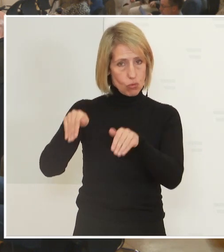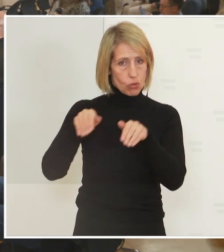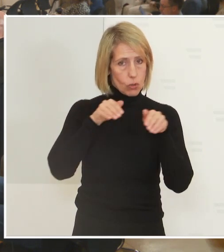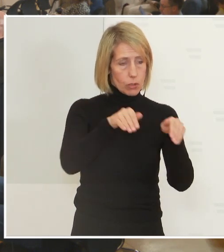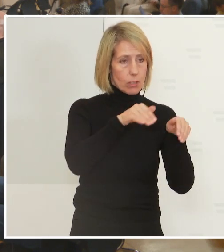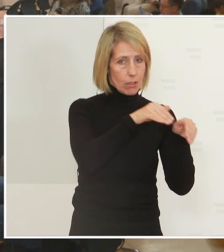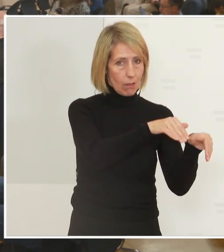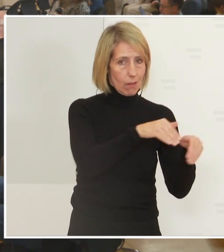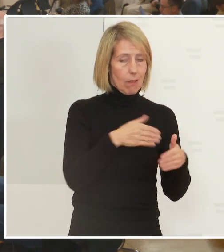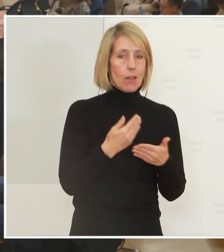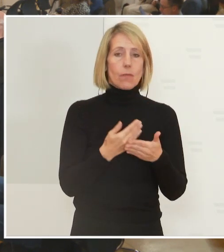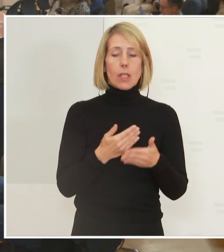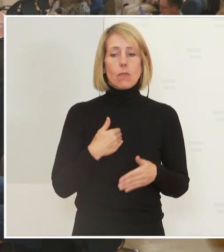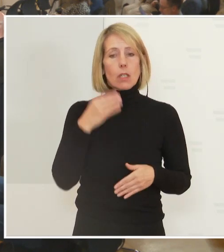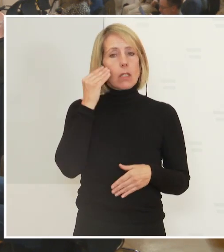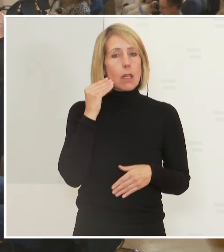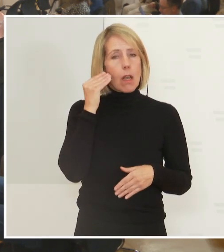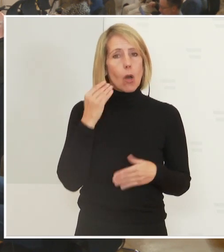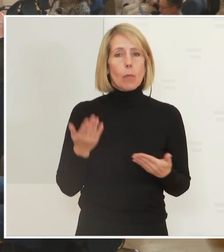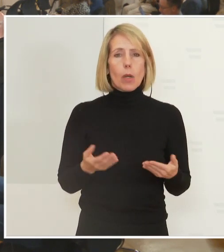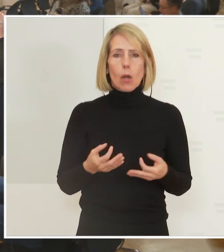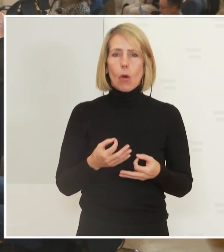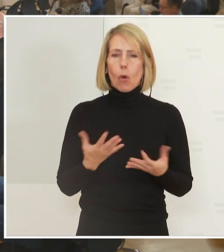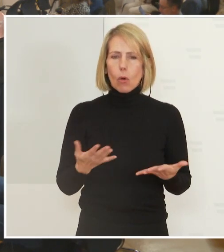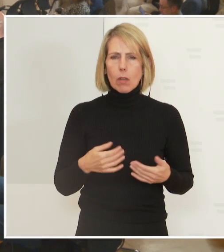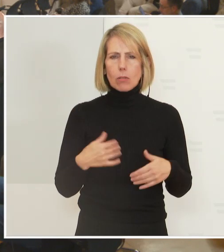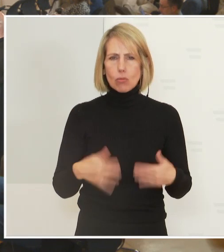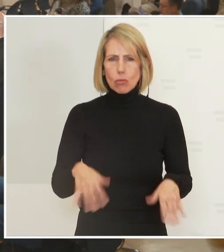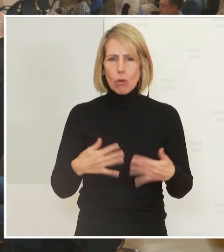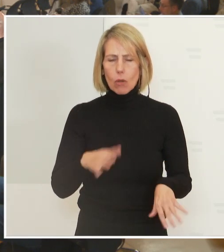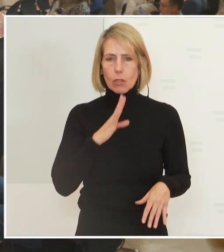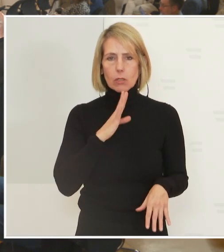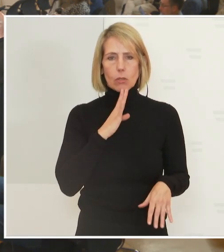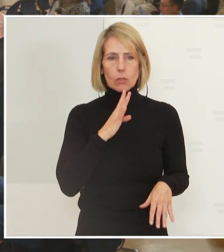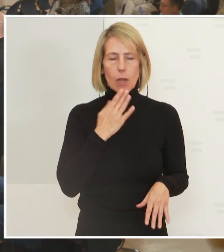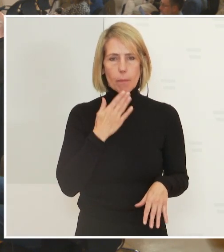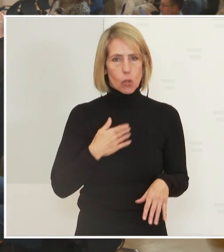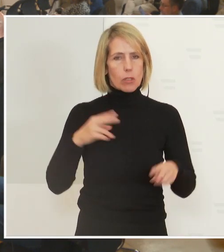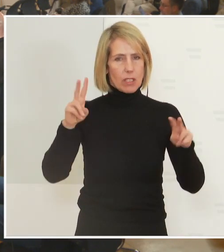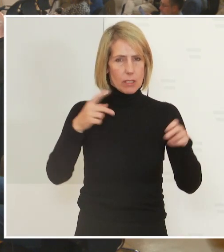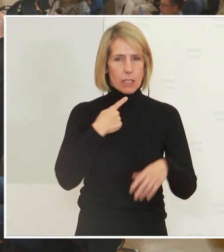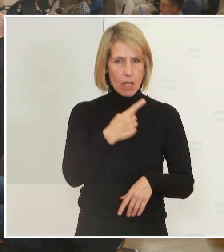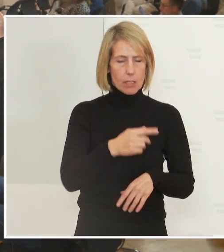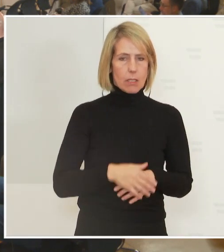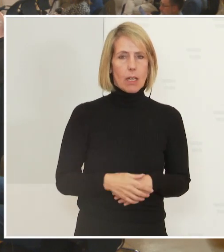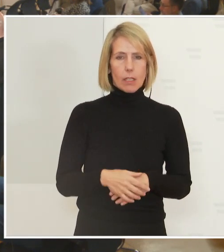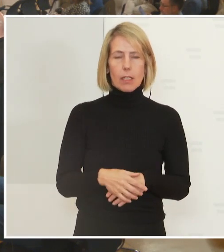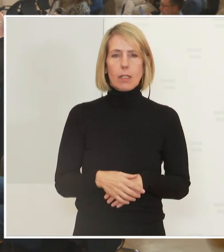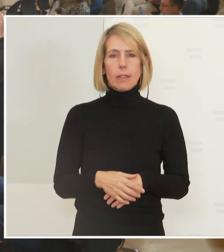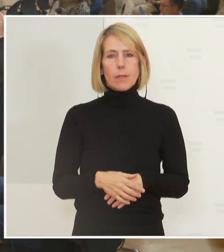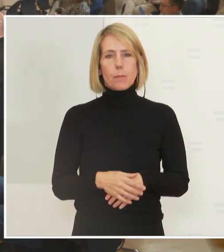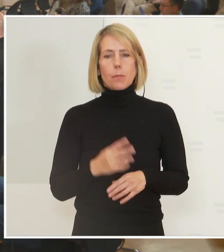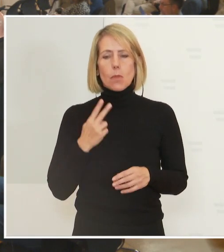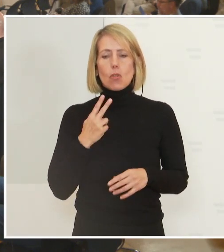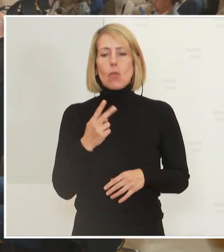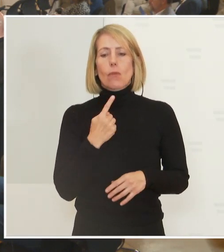heißt, ich glaube, ohne dass ich jetzt flapsig wirken möchte, ich möchte dieses Zitat sagen, Vorhersagen sind